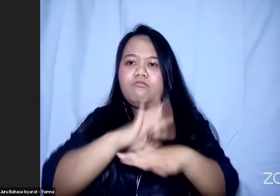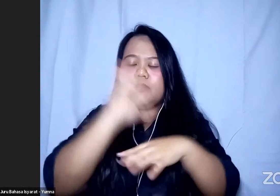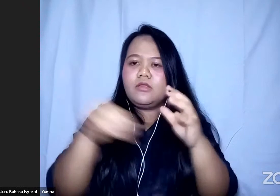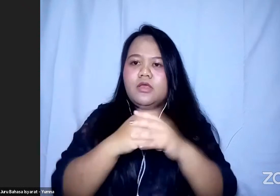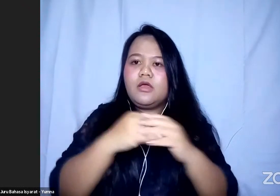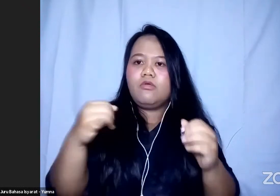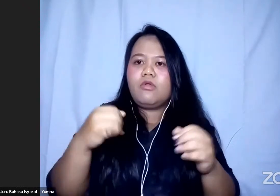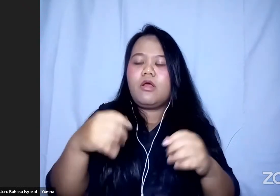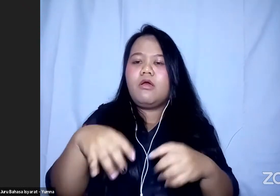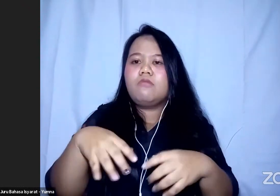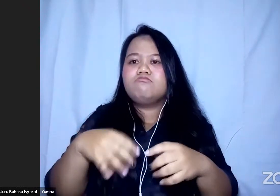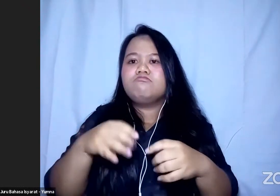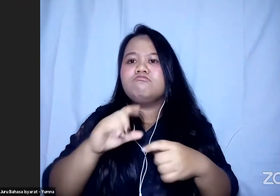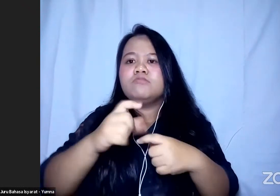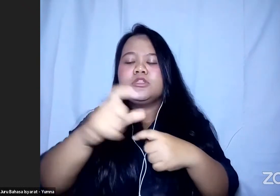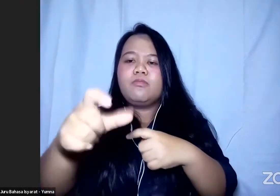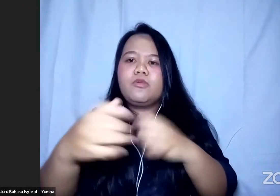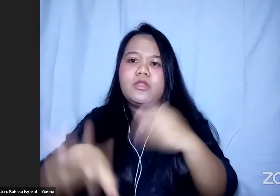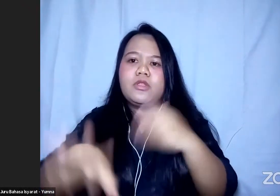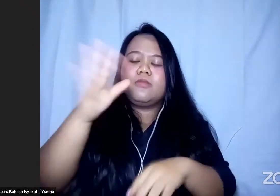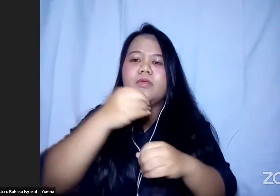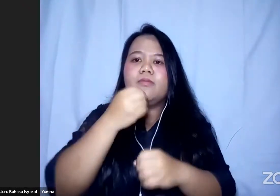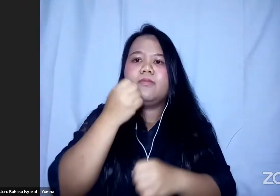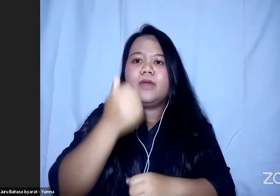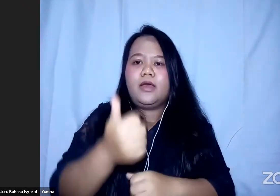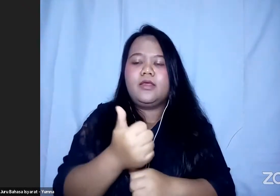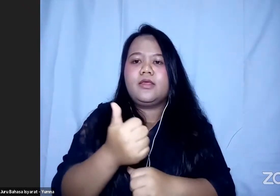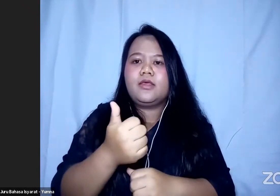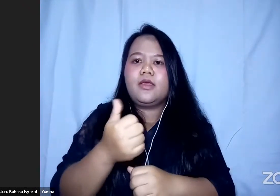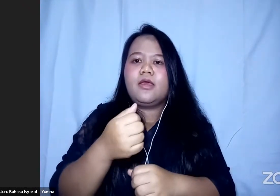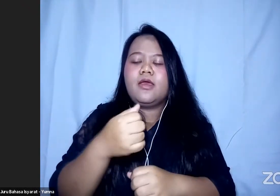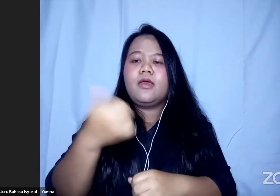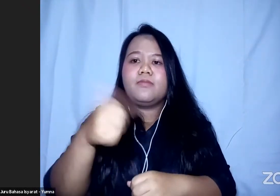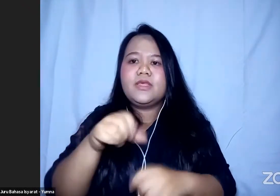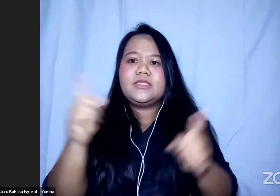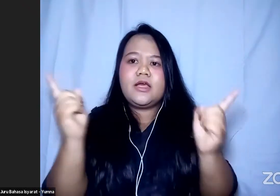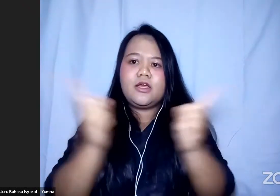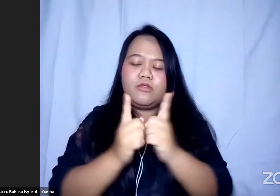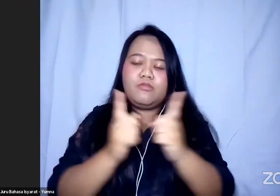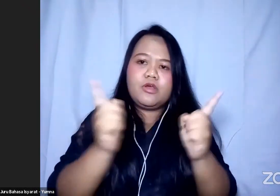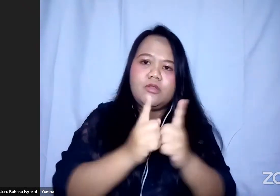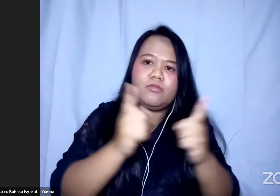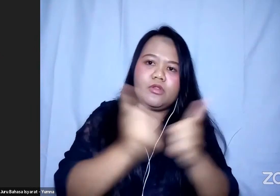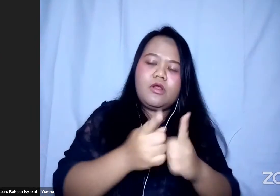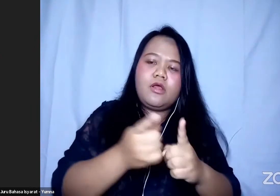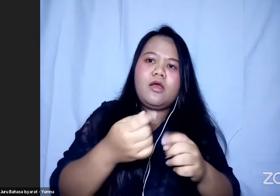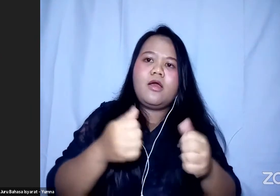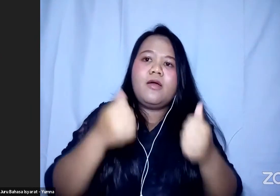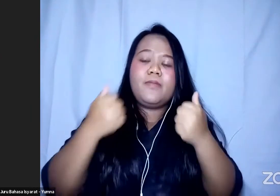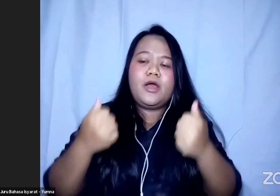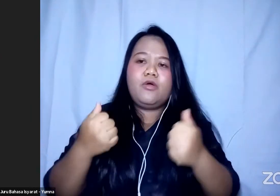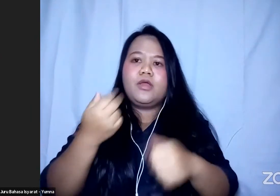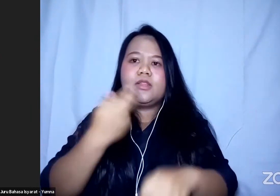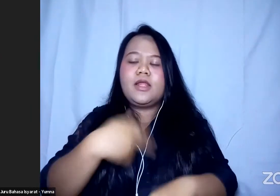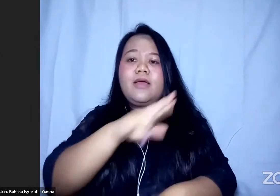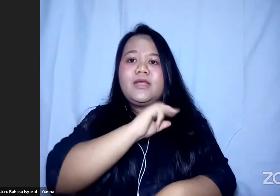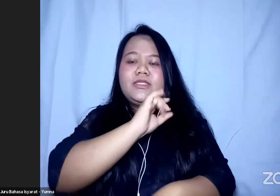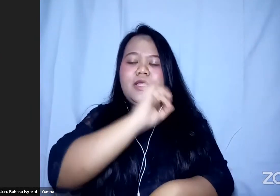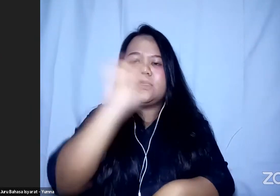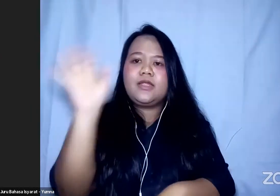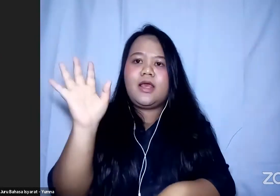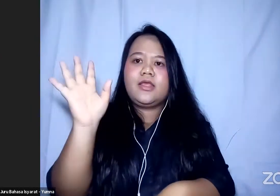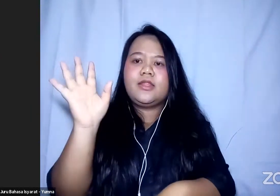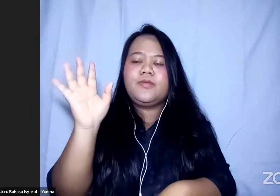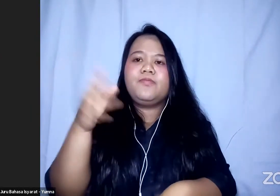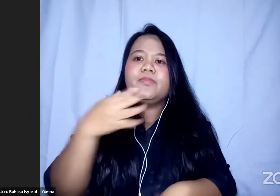Berproses Untuk Lebih Baik Lagi Dan Kita Dapat Bertemu Lagi Di Acara Penguatan Kapasitas Lainnya Terima Kasih